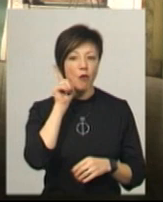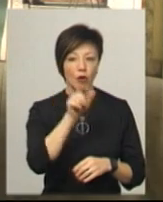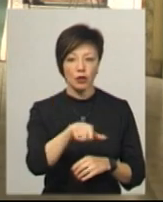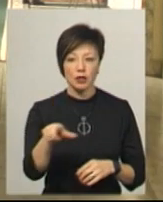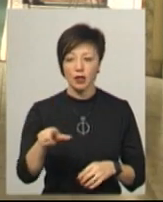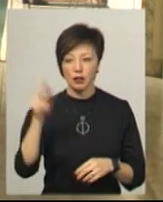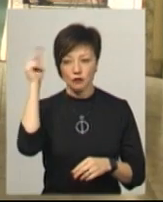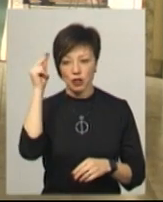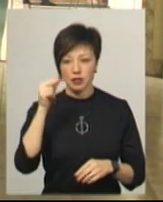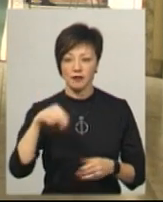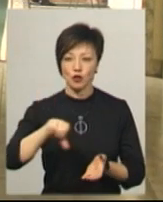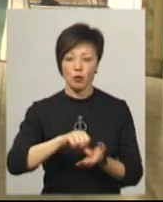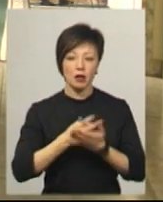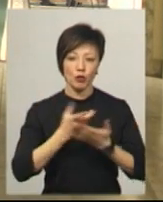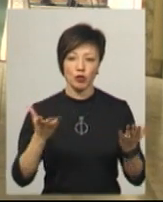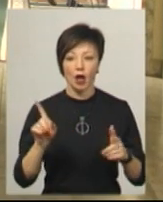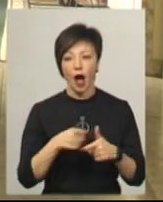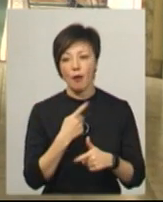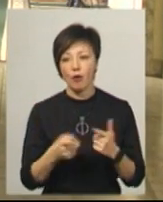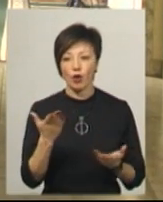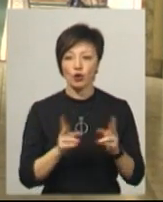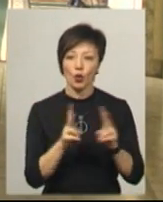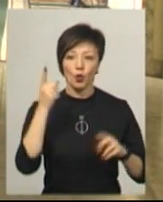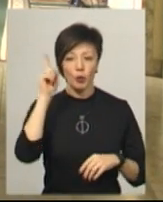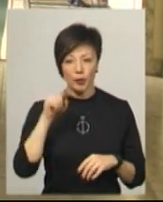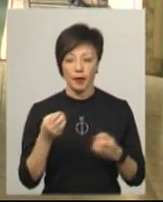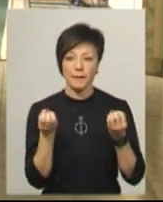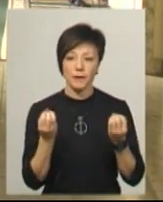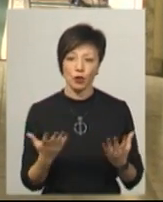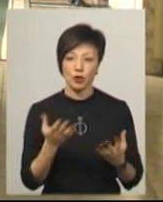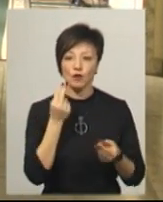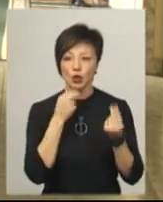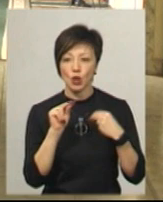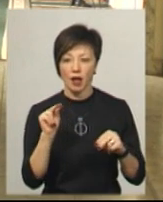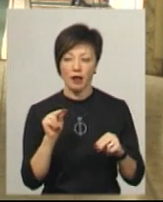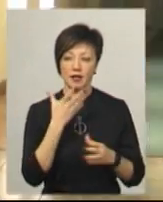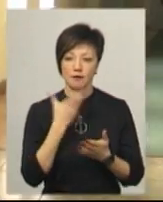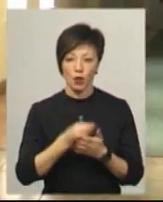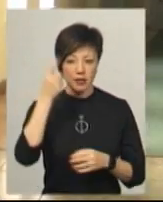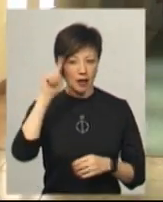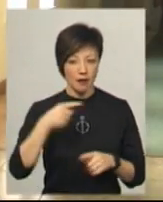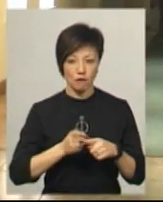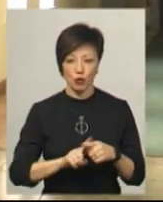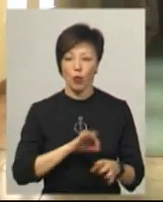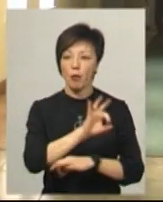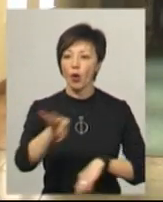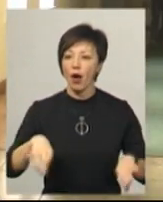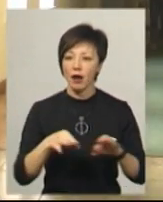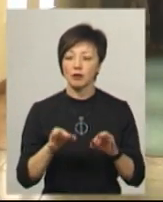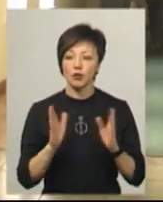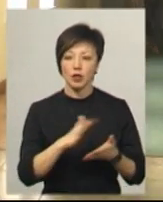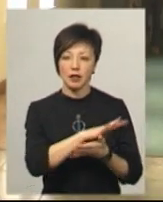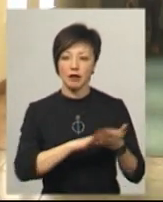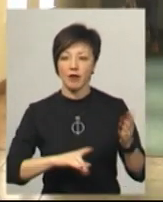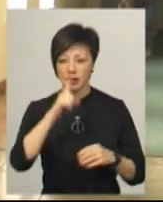виступати публічно, або, якщо вже дехто вміє, то просто вдосконалити свої знання в цьому. Цей проєкт буде